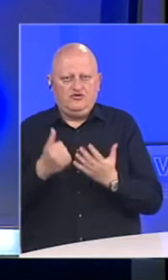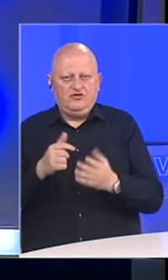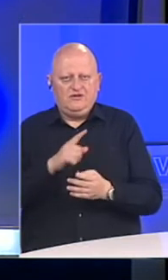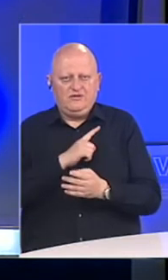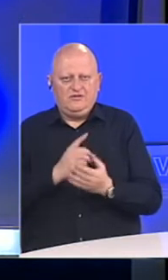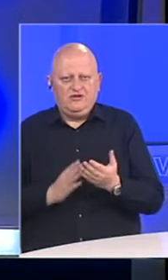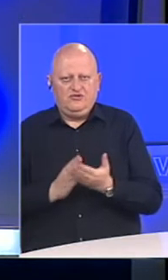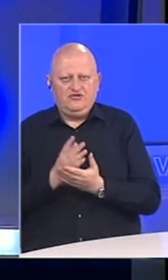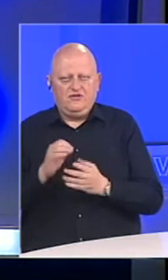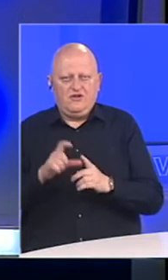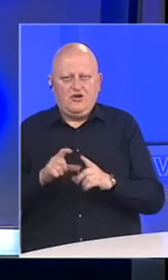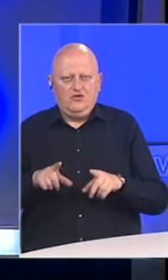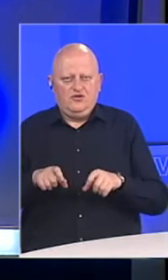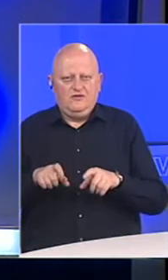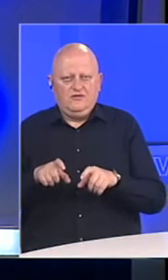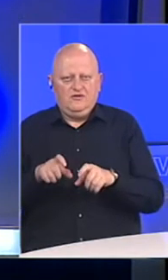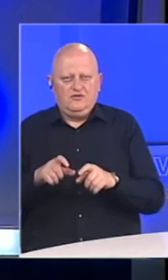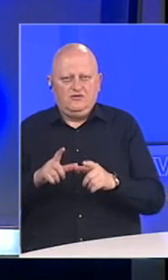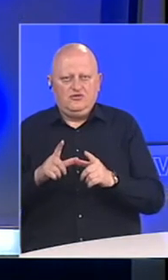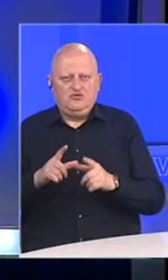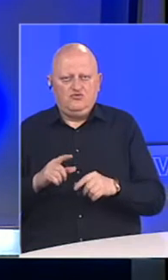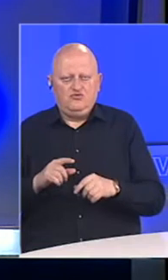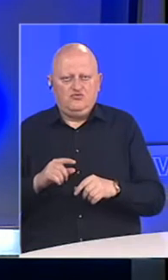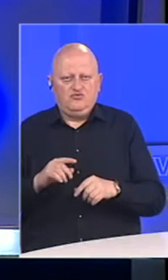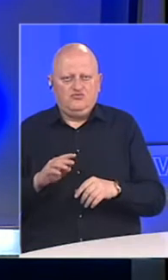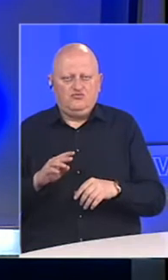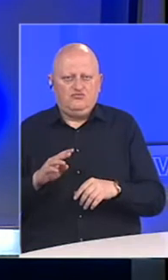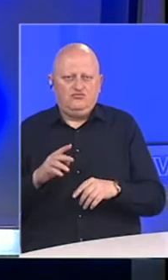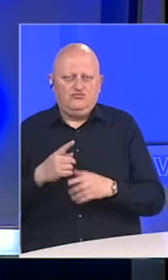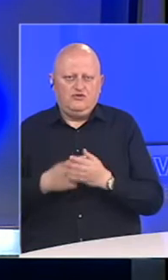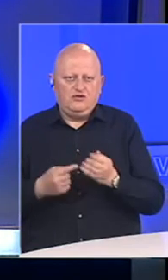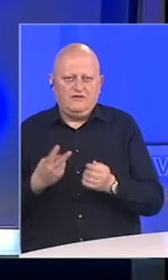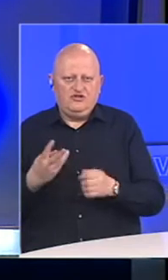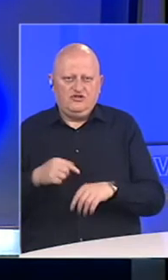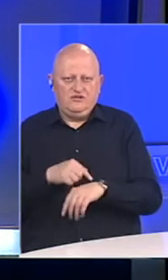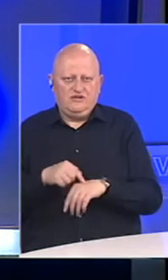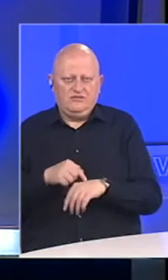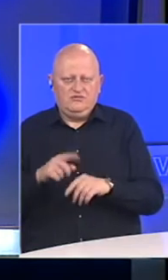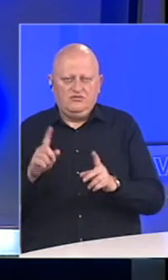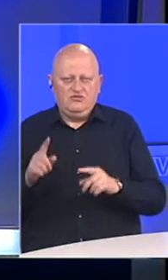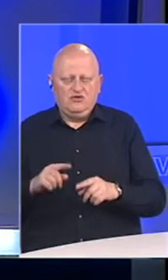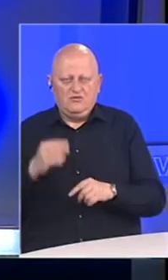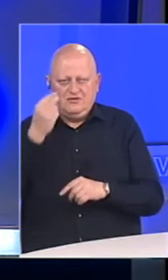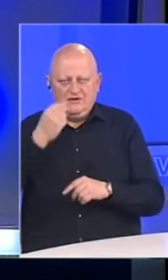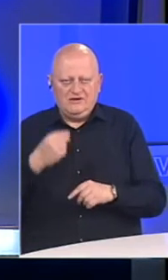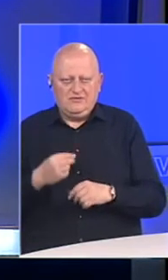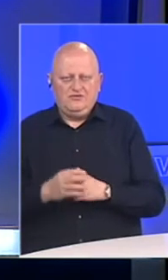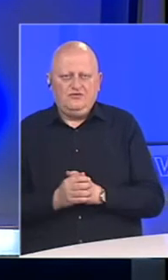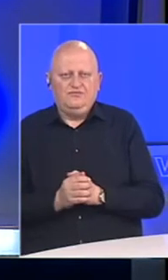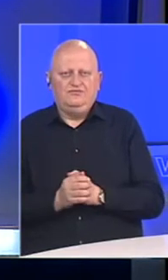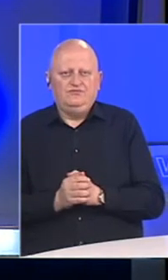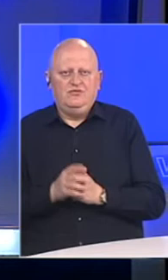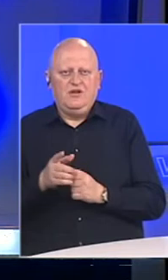šest smrtnih slučajeva od COVID-19 u posljednja 24 sata zabilježeno je u Republici